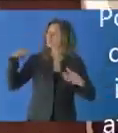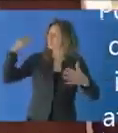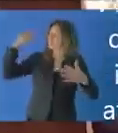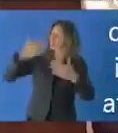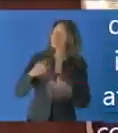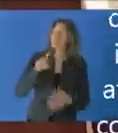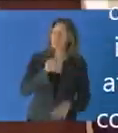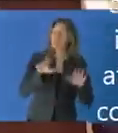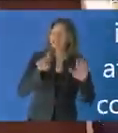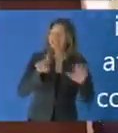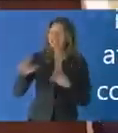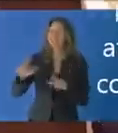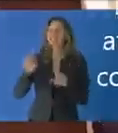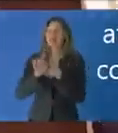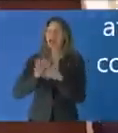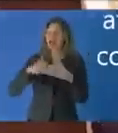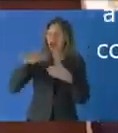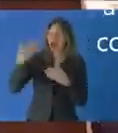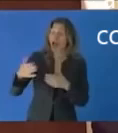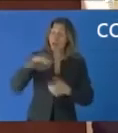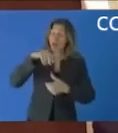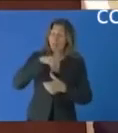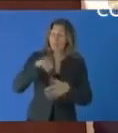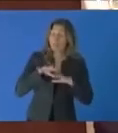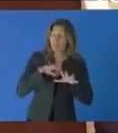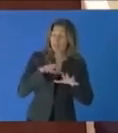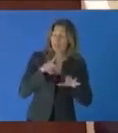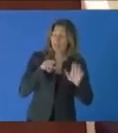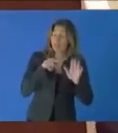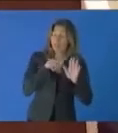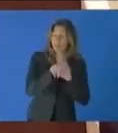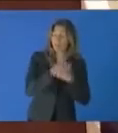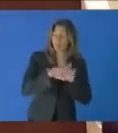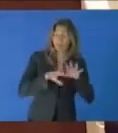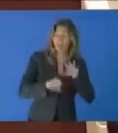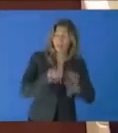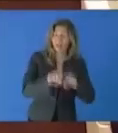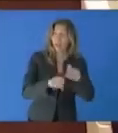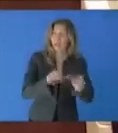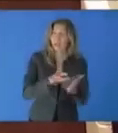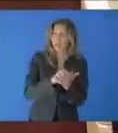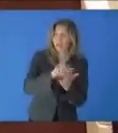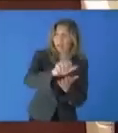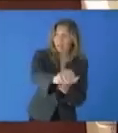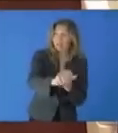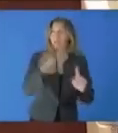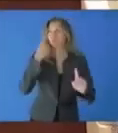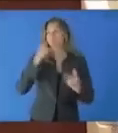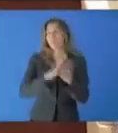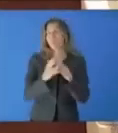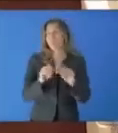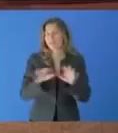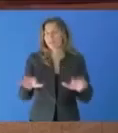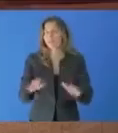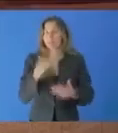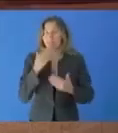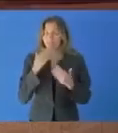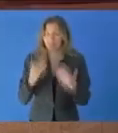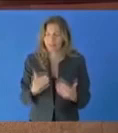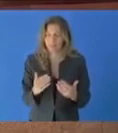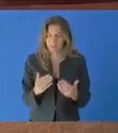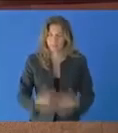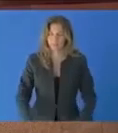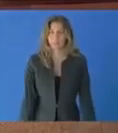avec l'Arménie occidentale depuis 1917, durant et suite au génocide des Arméniens, de prendre en compte leurs engagements et de travailler avec nous sur leurs